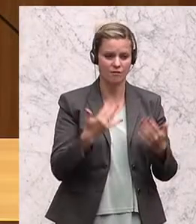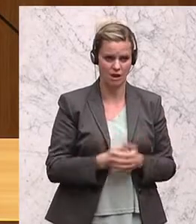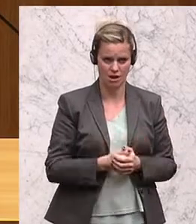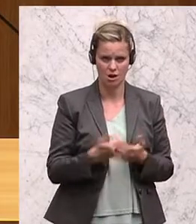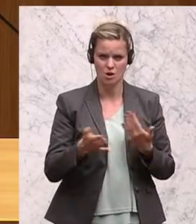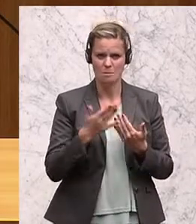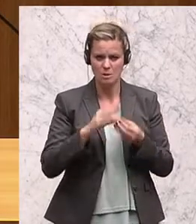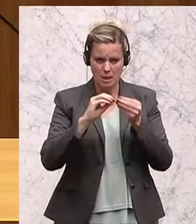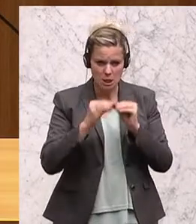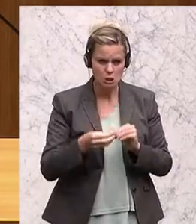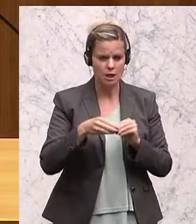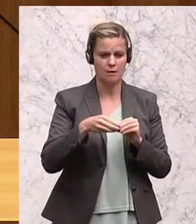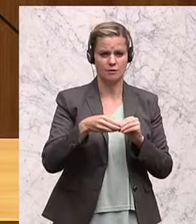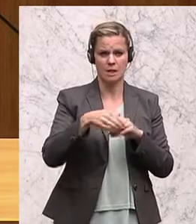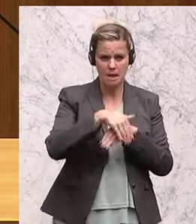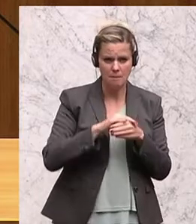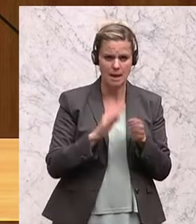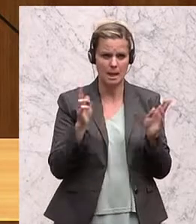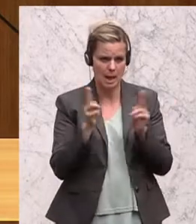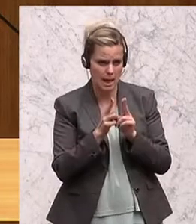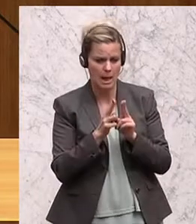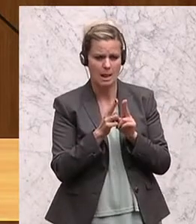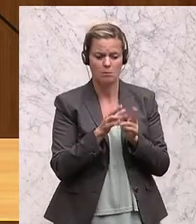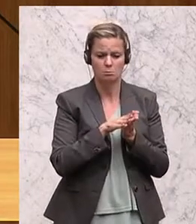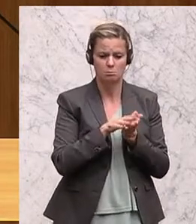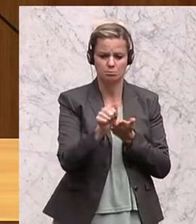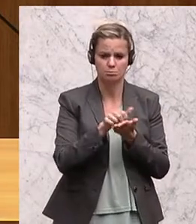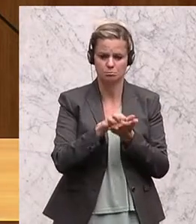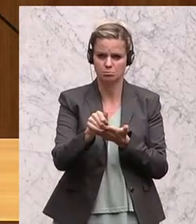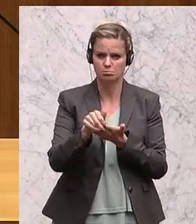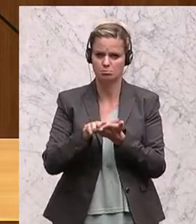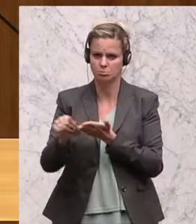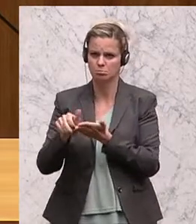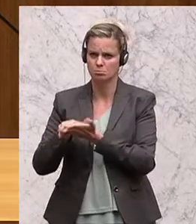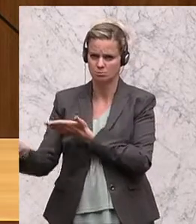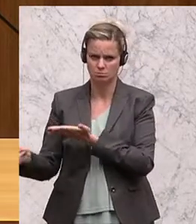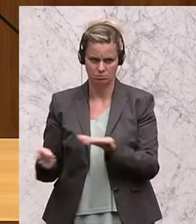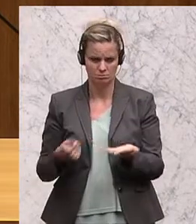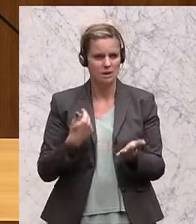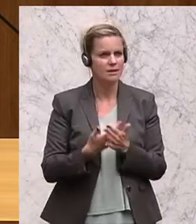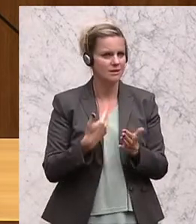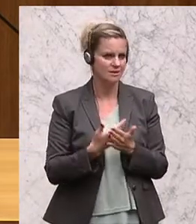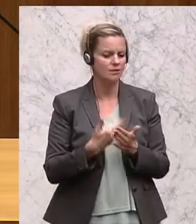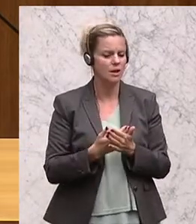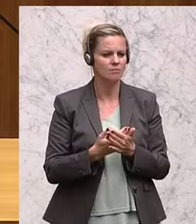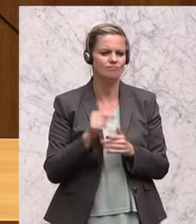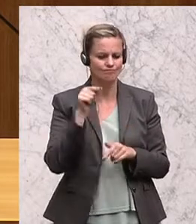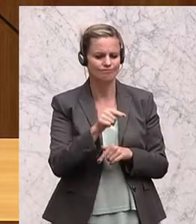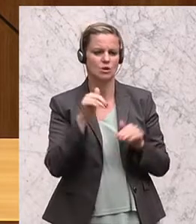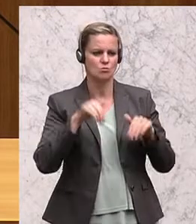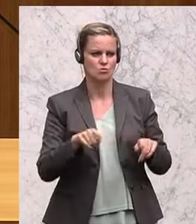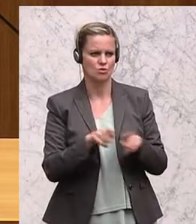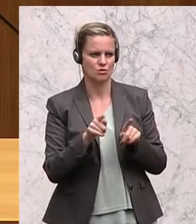kreisländige Gemeinden und kleinere Firmen sind verschwunden, wegrationalisiert worden. Ich glaube, das sollte man auch einmal